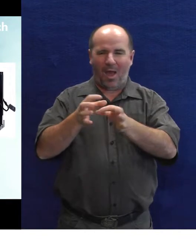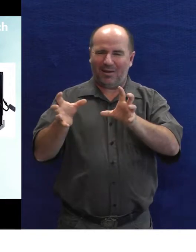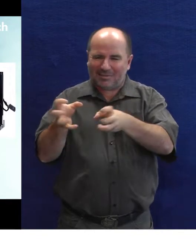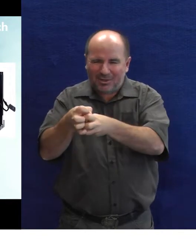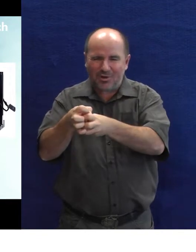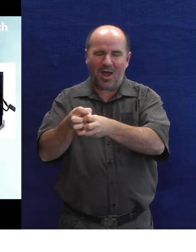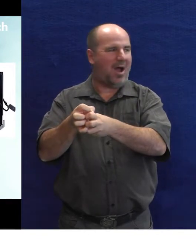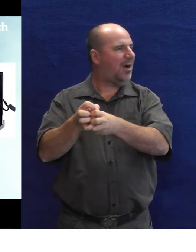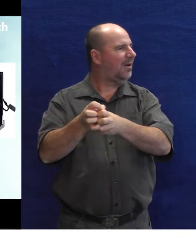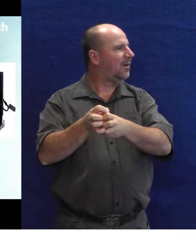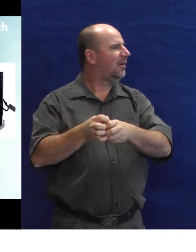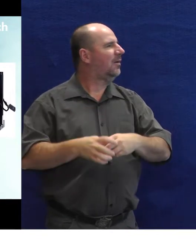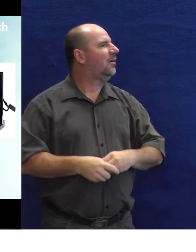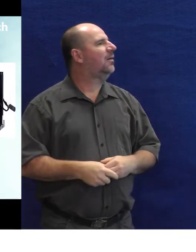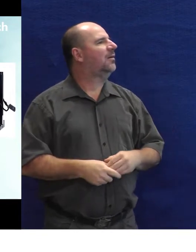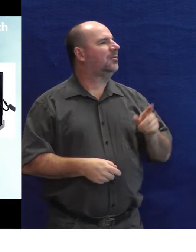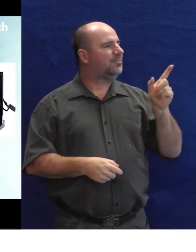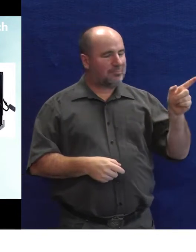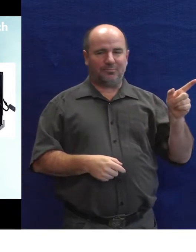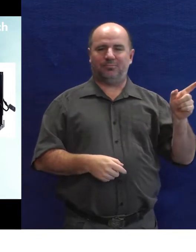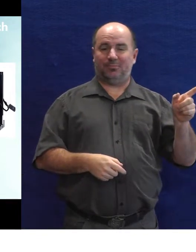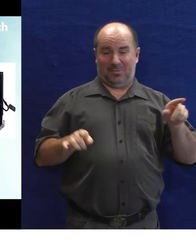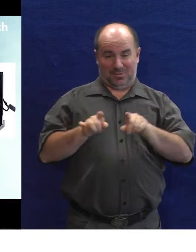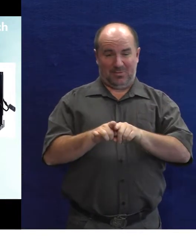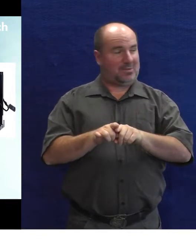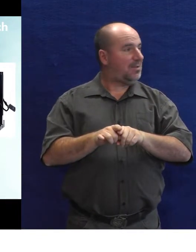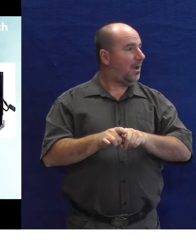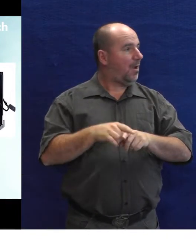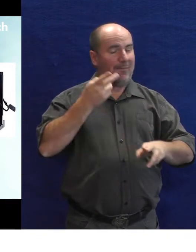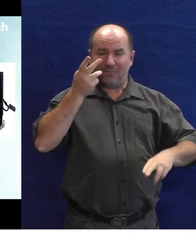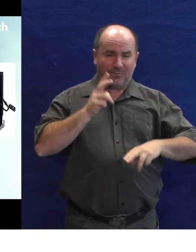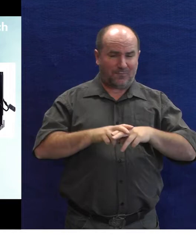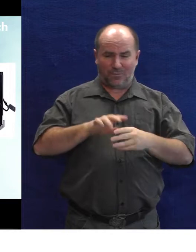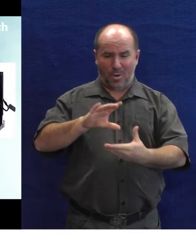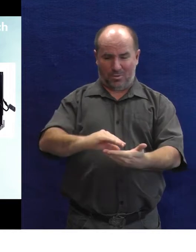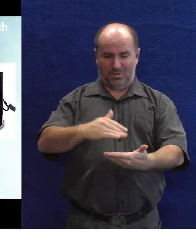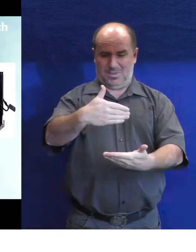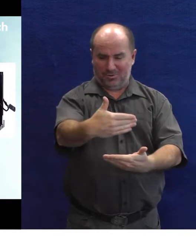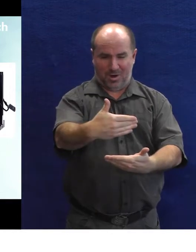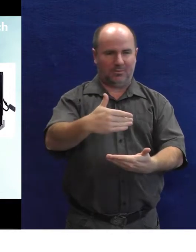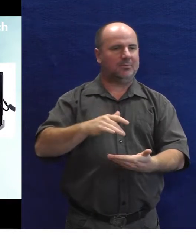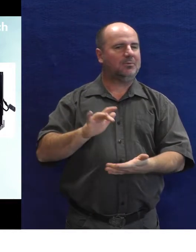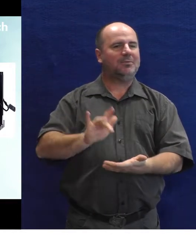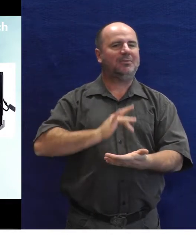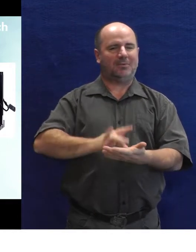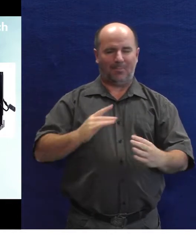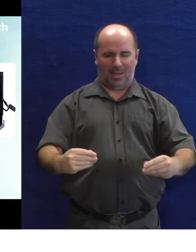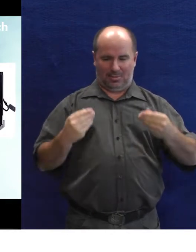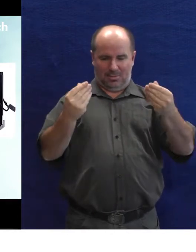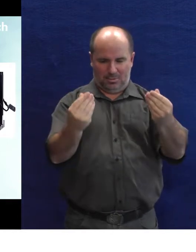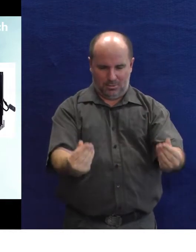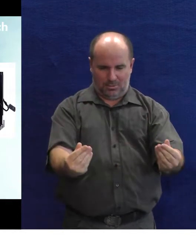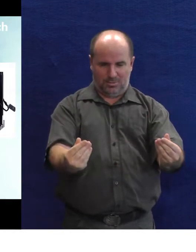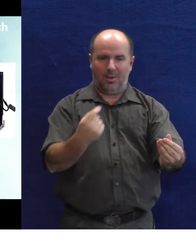držáky vlastně, zase komerční držák na tablet, tady tohle je vlastně univerzální držák, kde si můžu